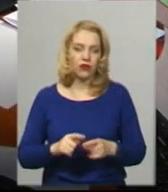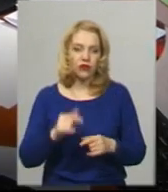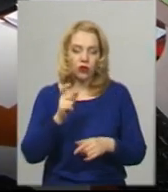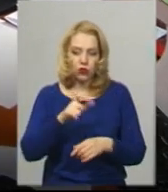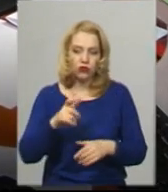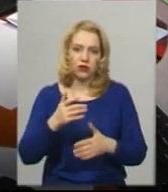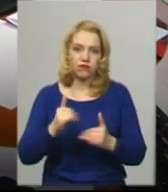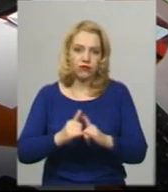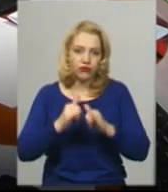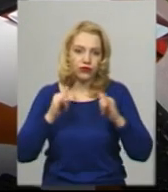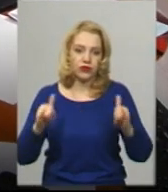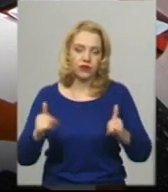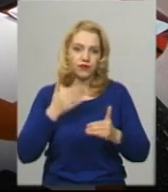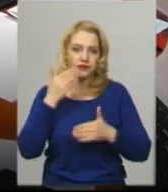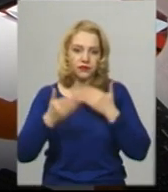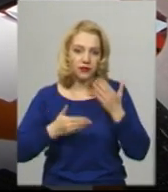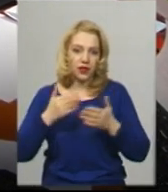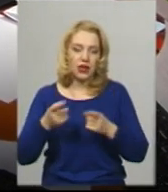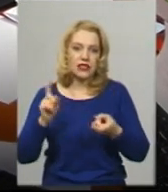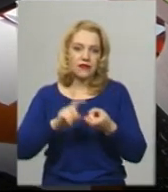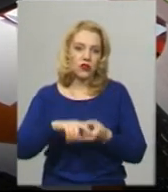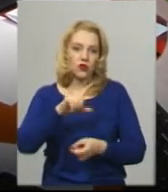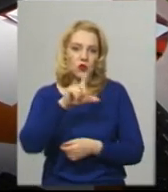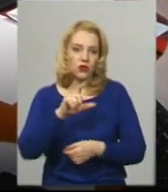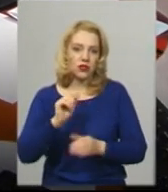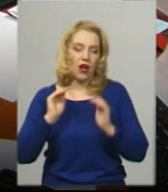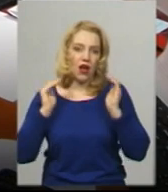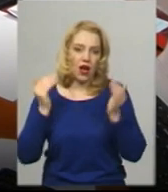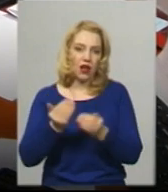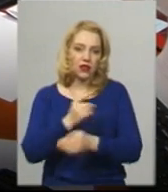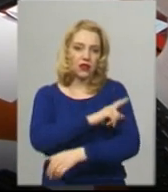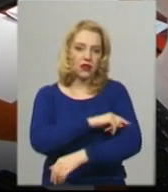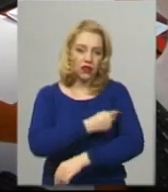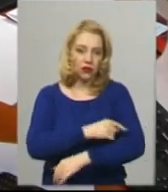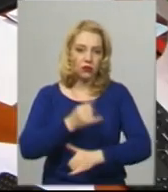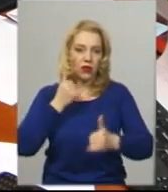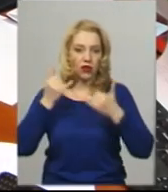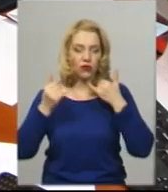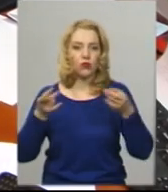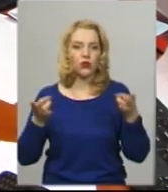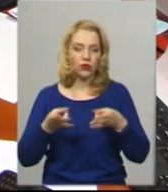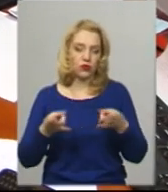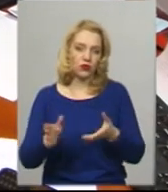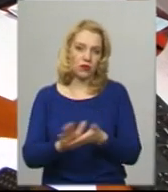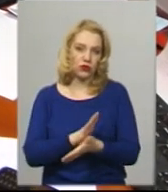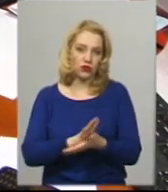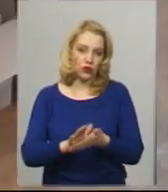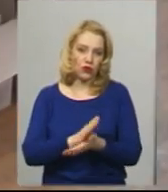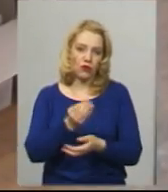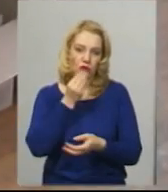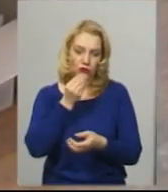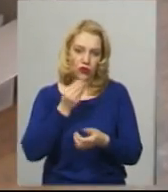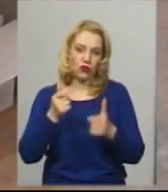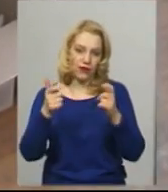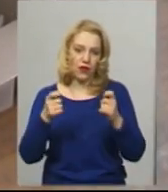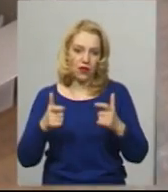час дуже багато людей в зв'язку з карантином телефонують, потребують безкоштовно продуктового набору.